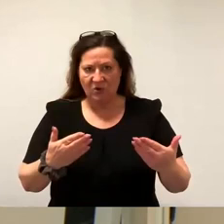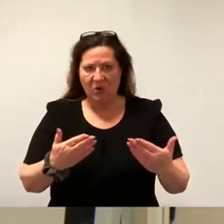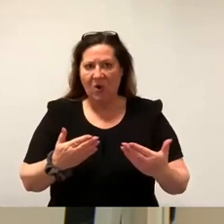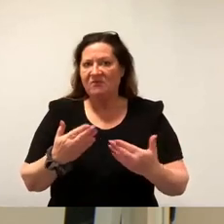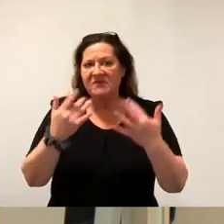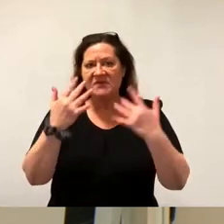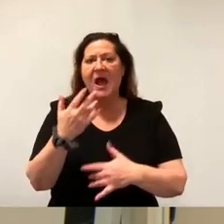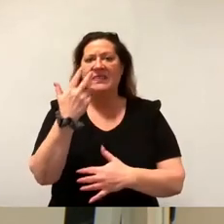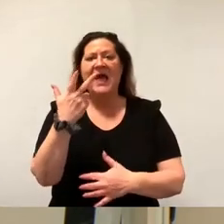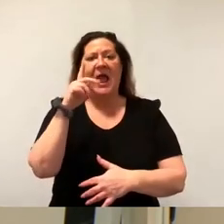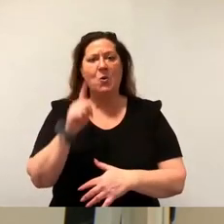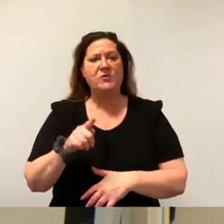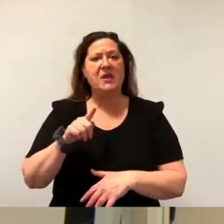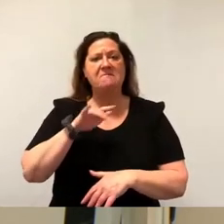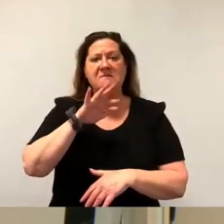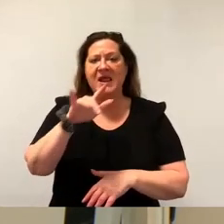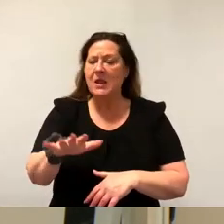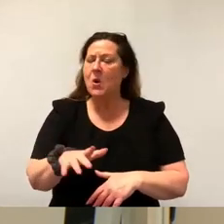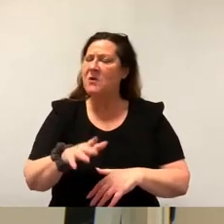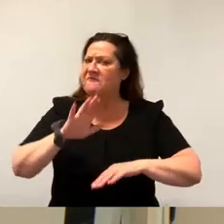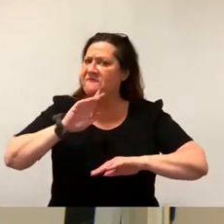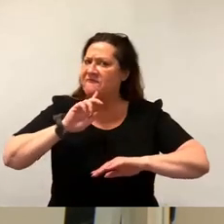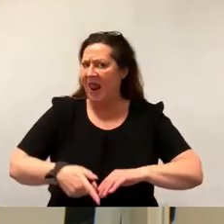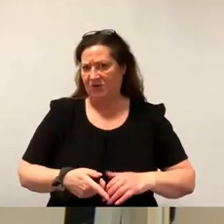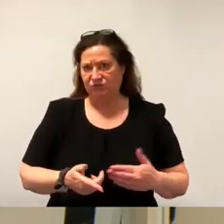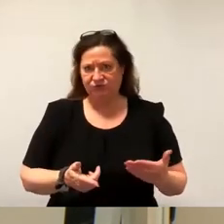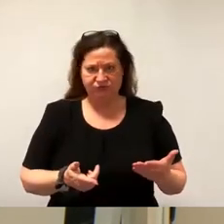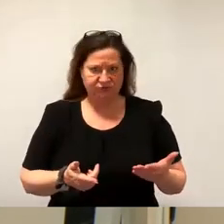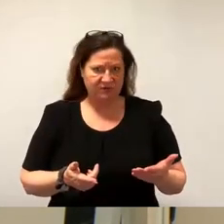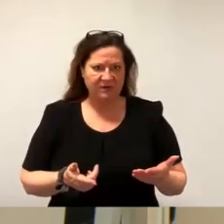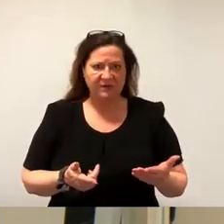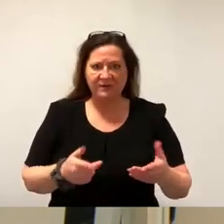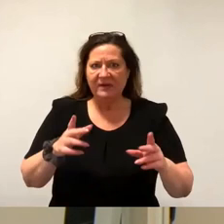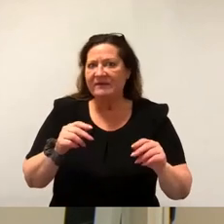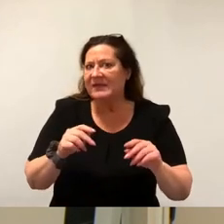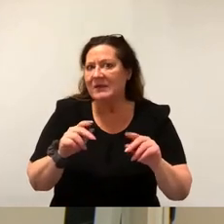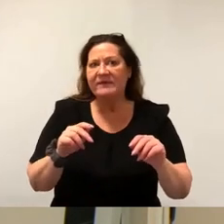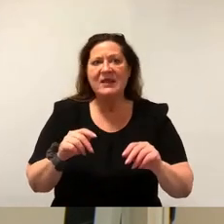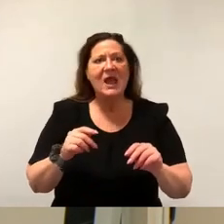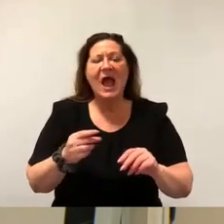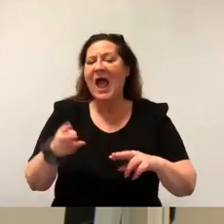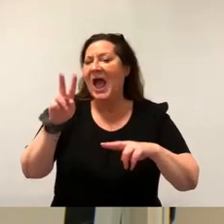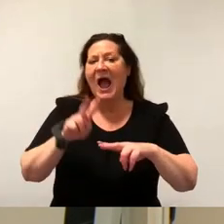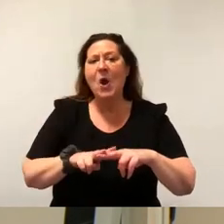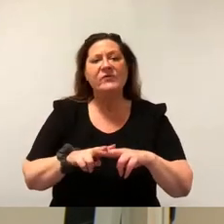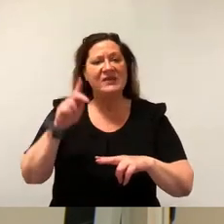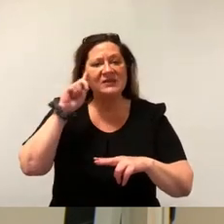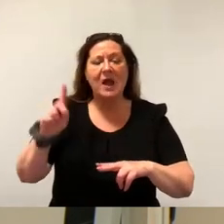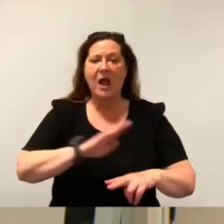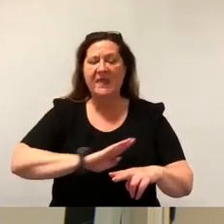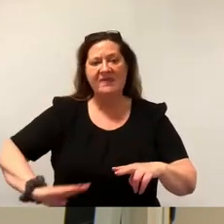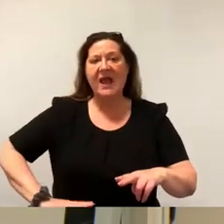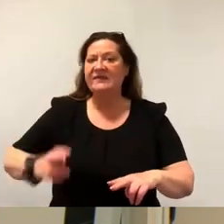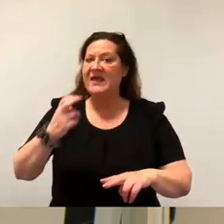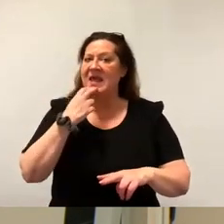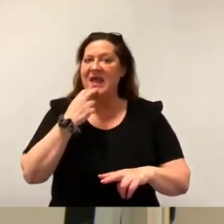eindeutig falsch. Ich sage hier nicht, ich plaudere hier nicht aus dem Aufsichtsrat der Sachsen Energie heraus. Das tue ich nicht. Aber